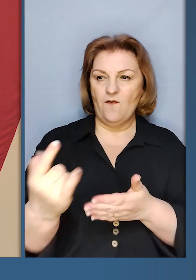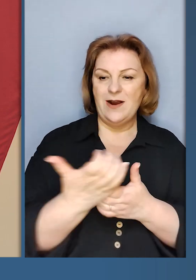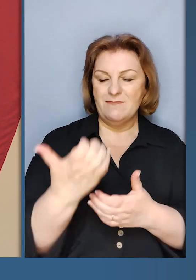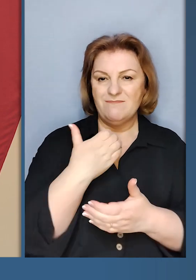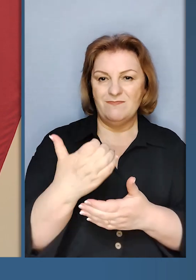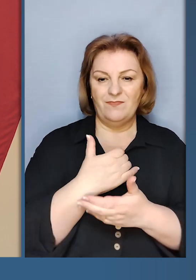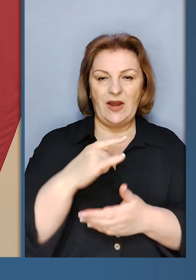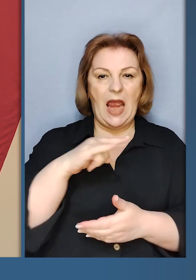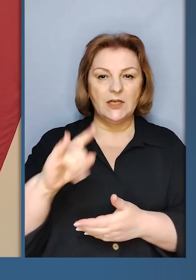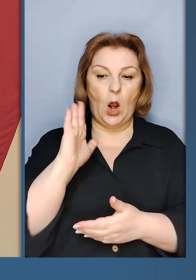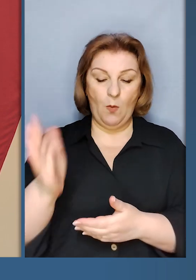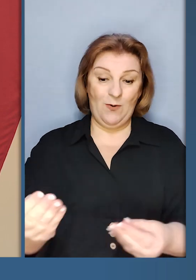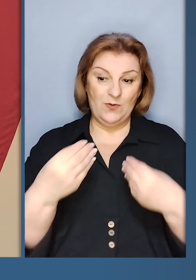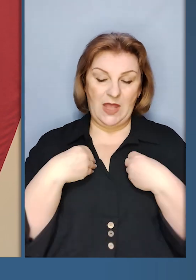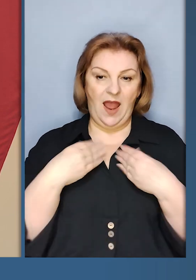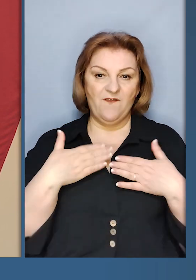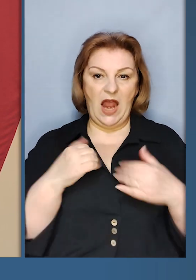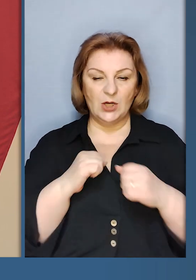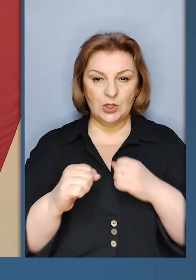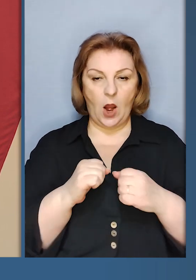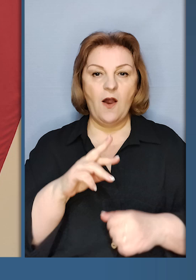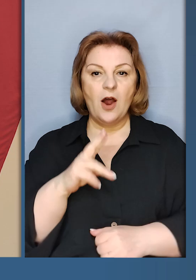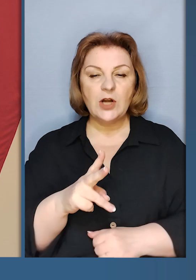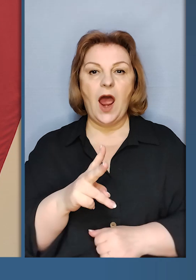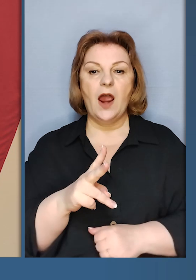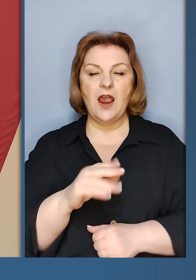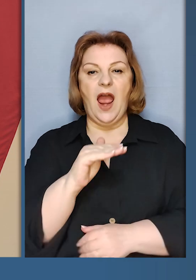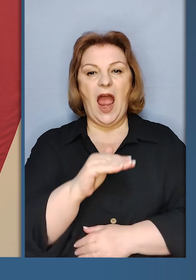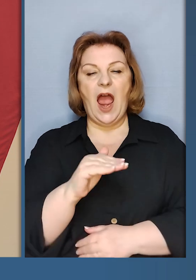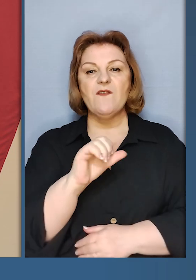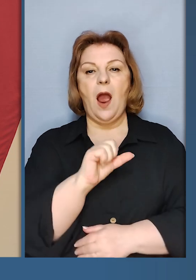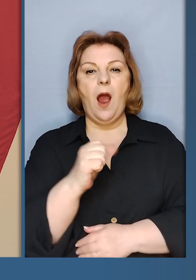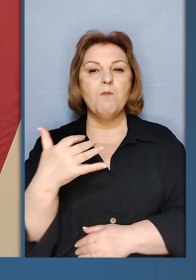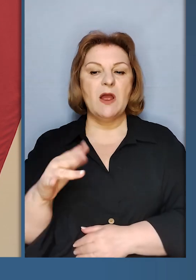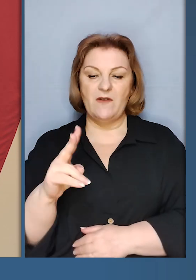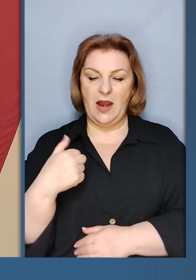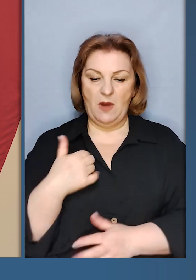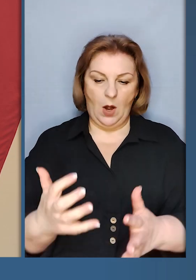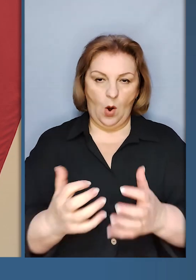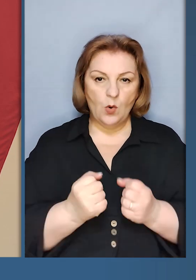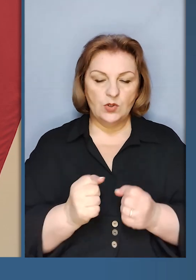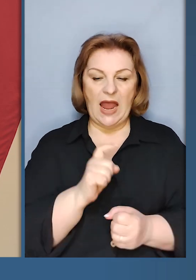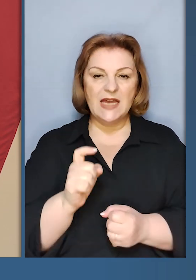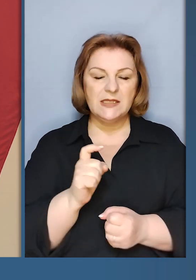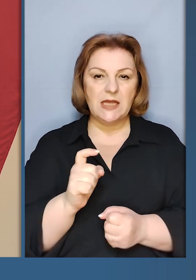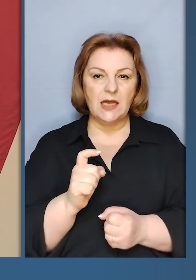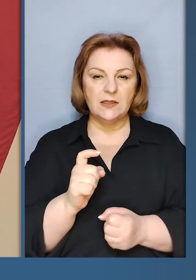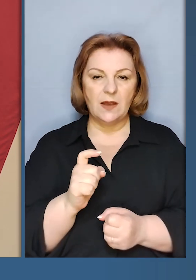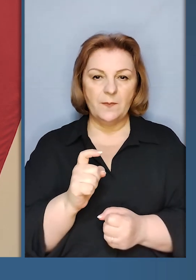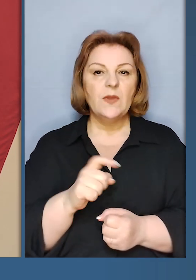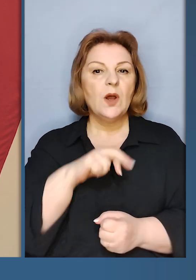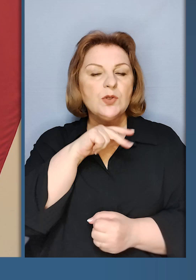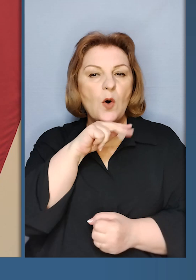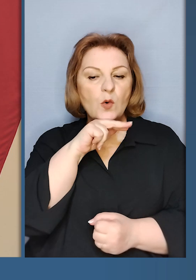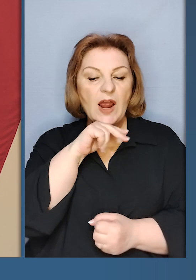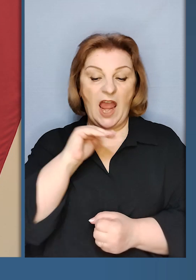літаки, які будуть приходити у наше розпорядження, як, між іншим, F-A-50, які ми отримуємо